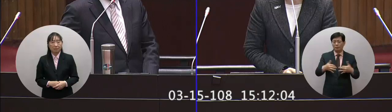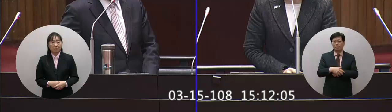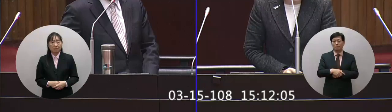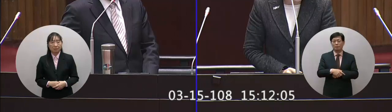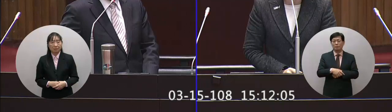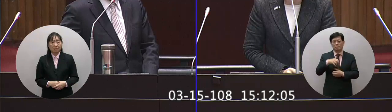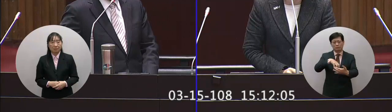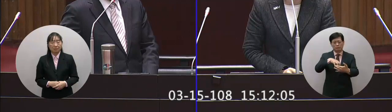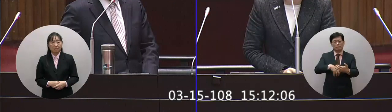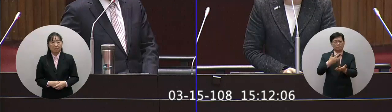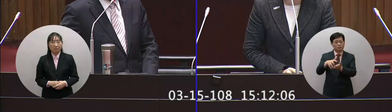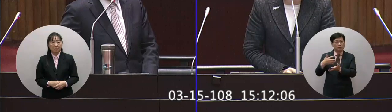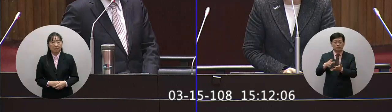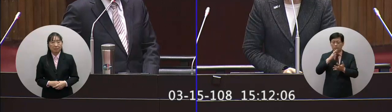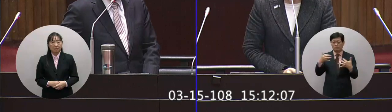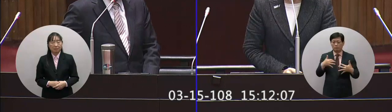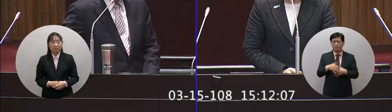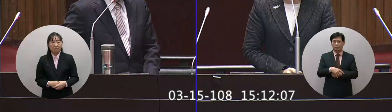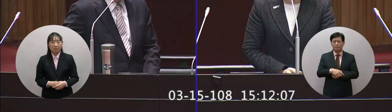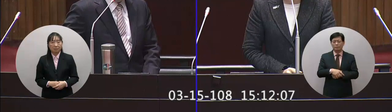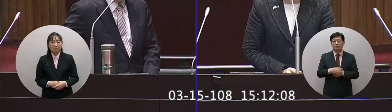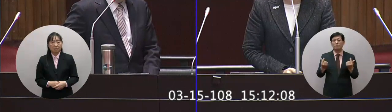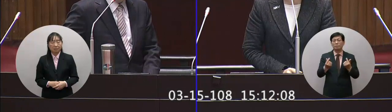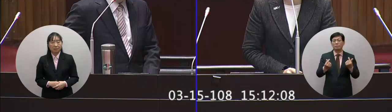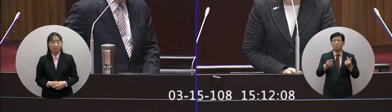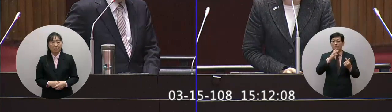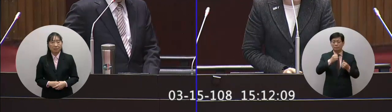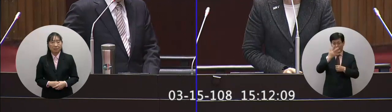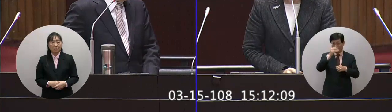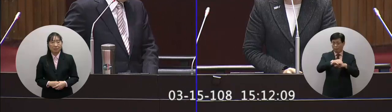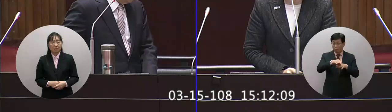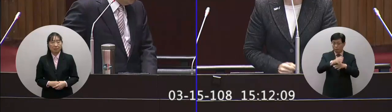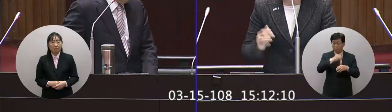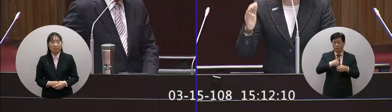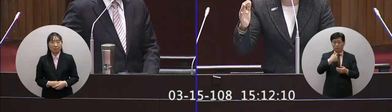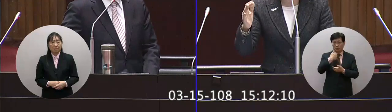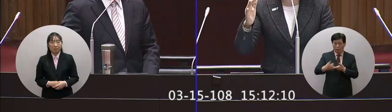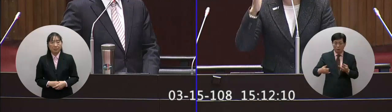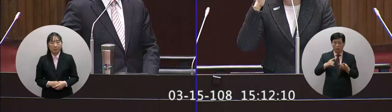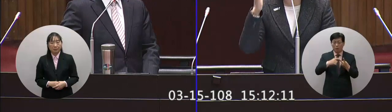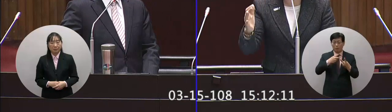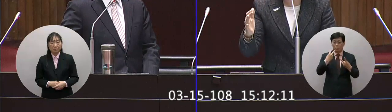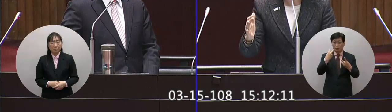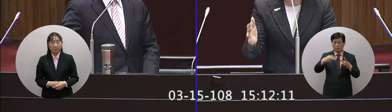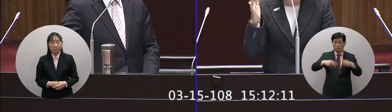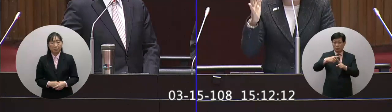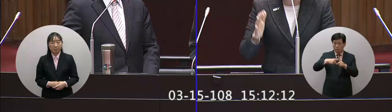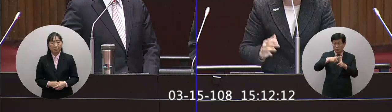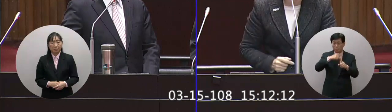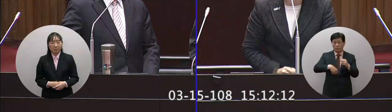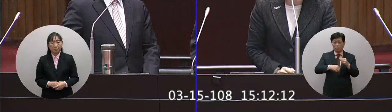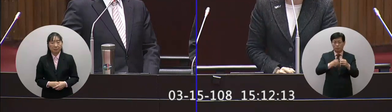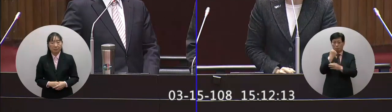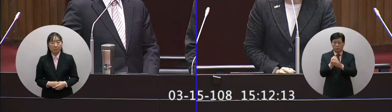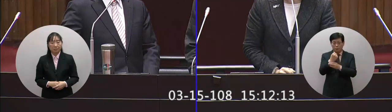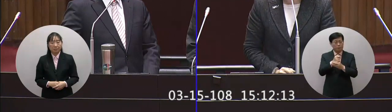這上面有很多的這個爭議就像說是老車的退場或者是二行程的那個車輛的汰